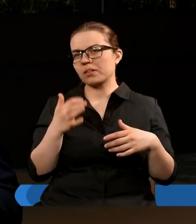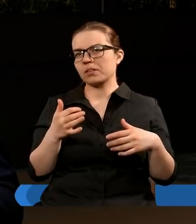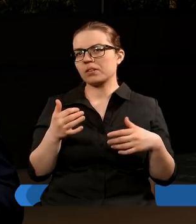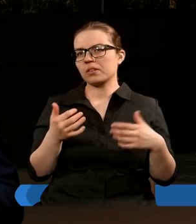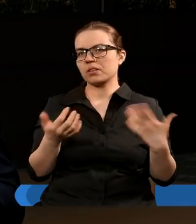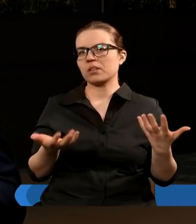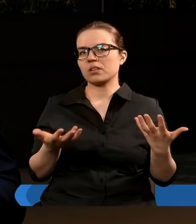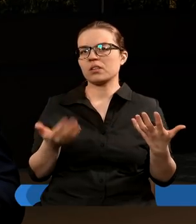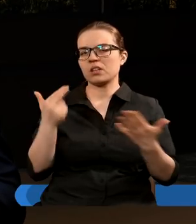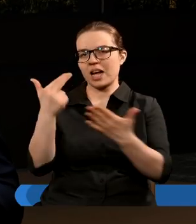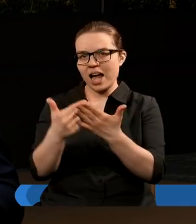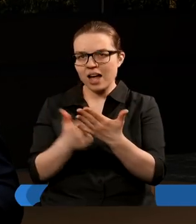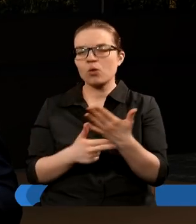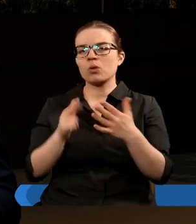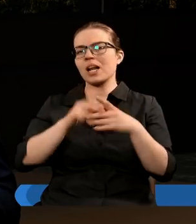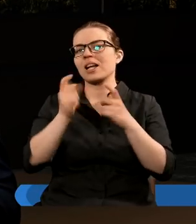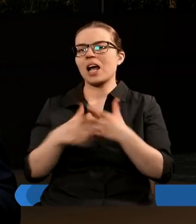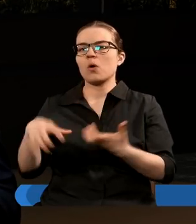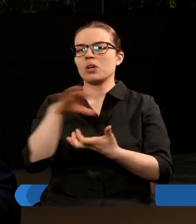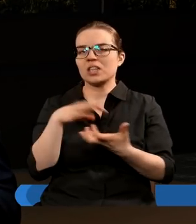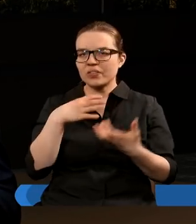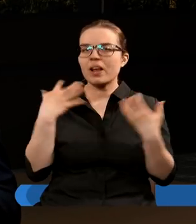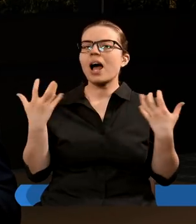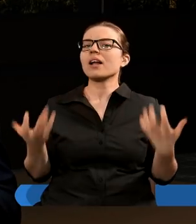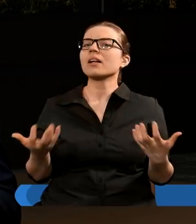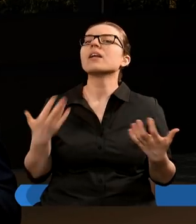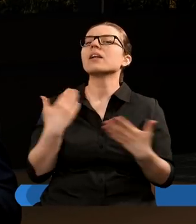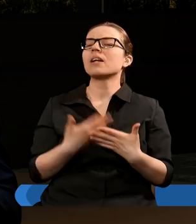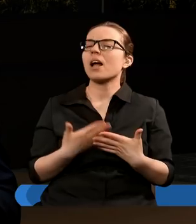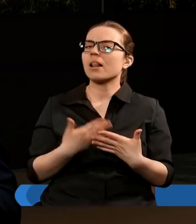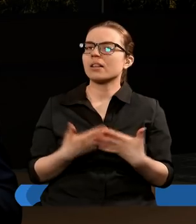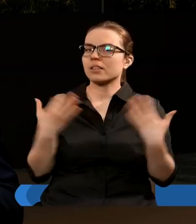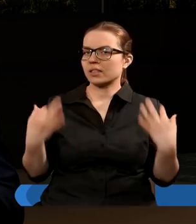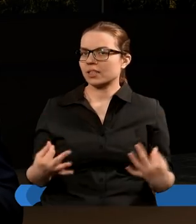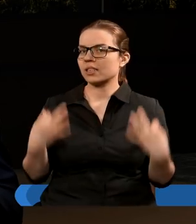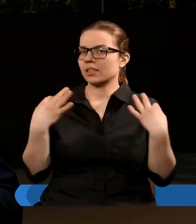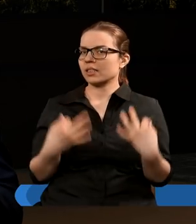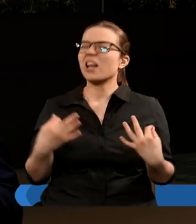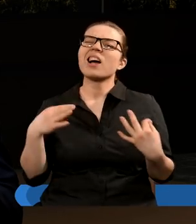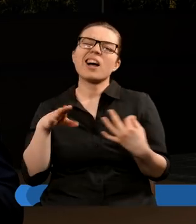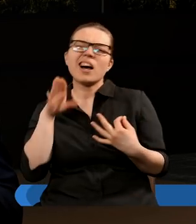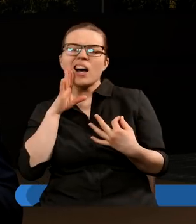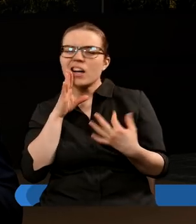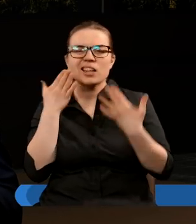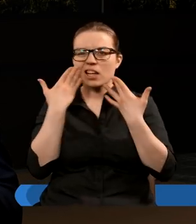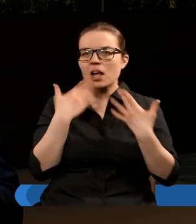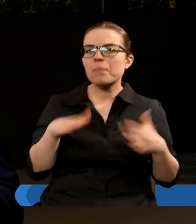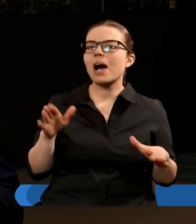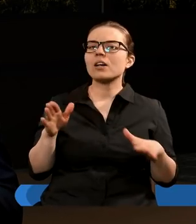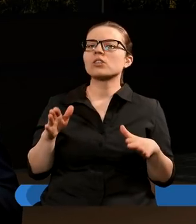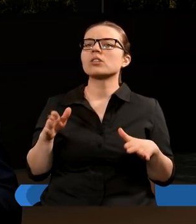swoje reguły gry na cały świat. I dlatego dzisiaj, jak najbardziej te wersety są